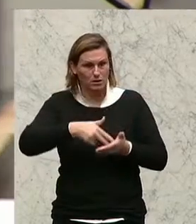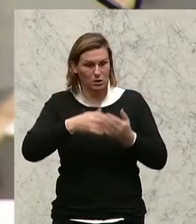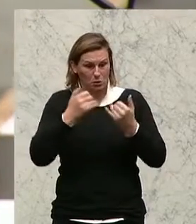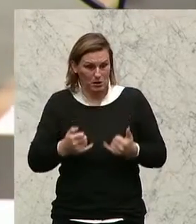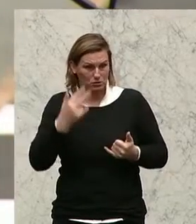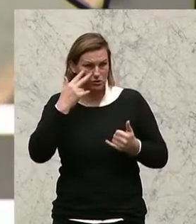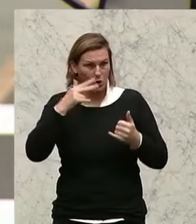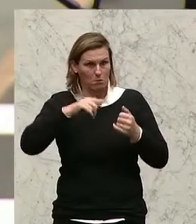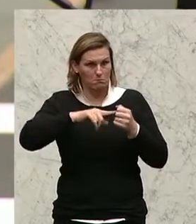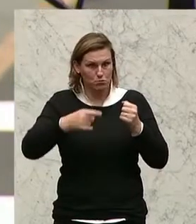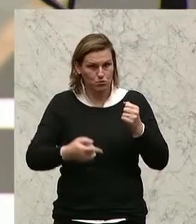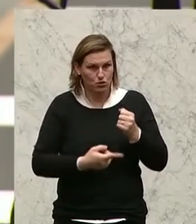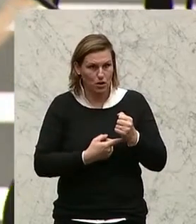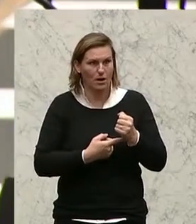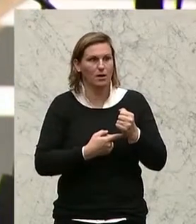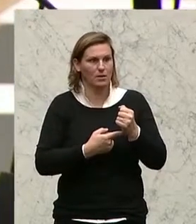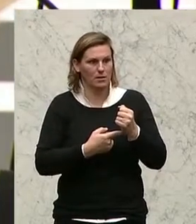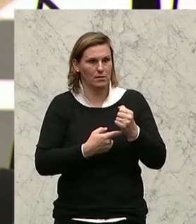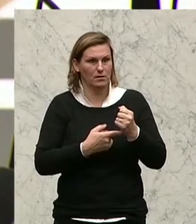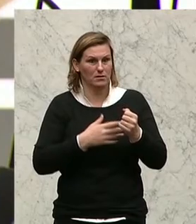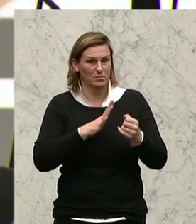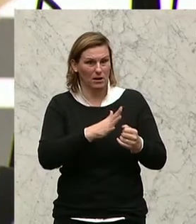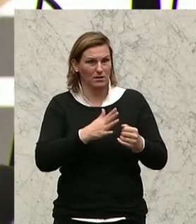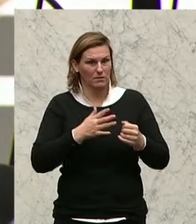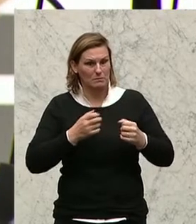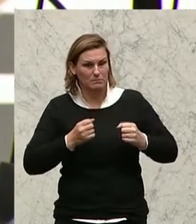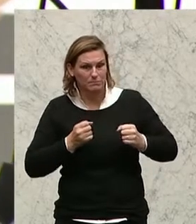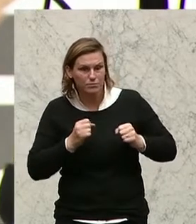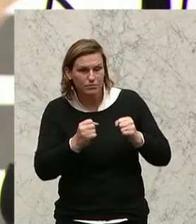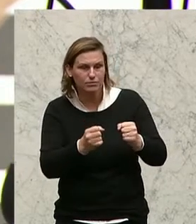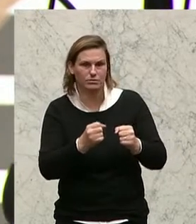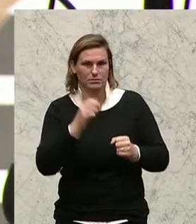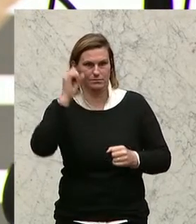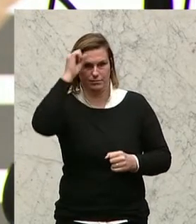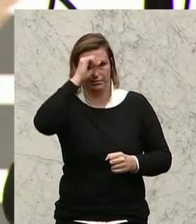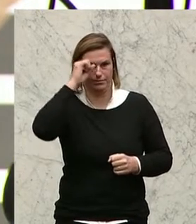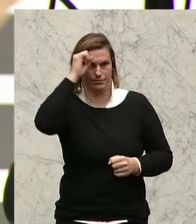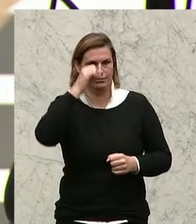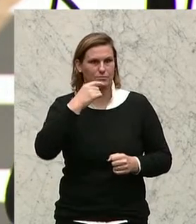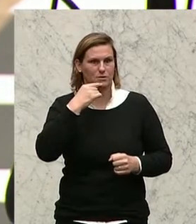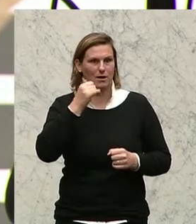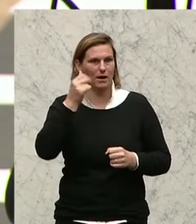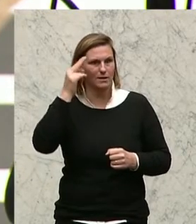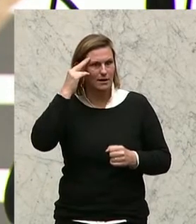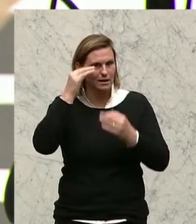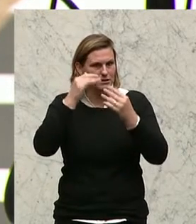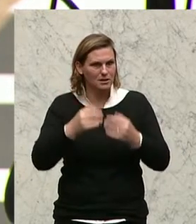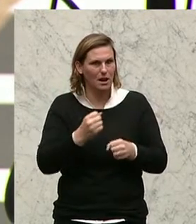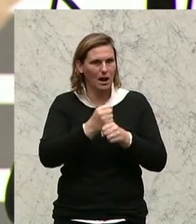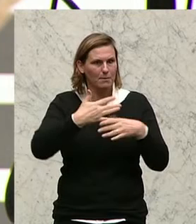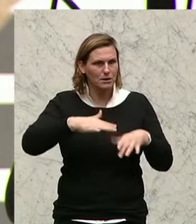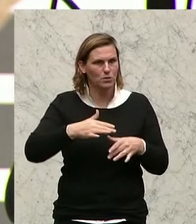und dann muss ich Ihnen ehrlicherweise sagen, Ihre Ambitionen sind ein Wahnsinn. Ich gebe Ihnen nur eine Kennzahl, die Arbeitslosenquote,